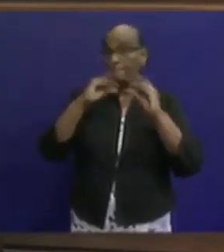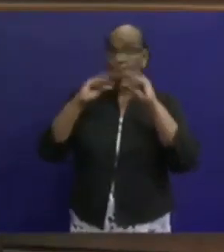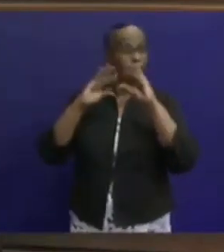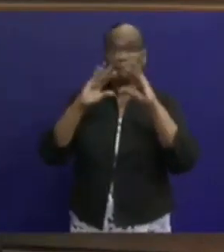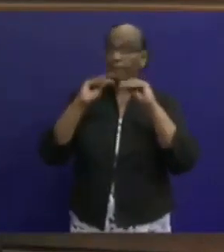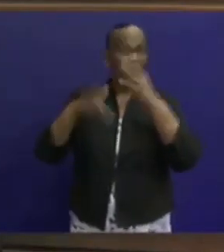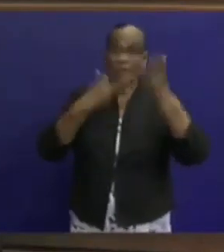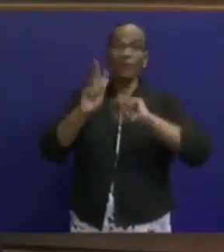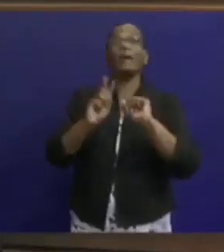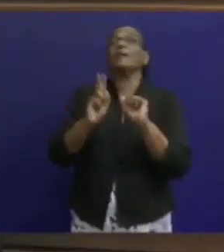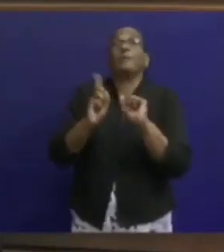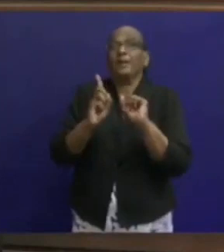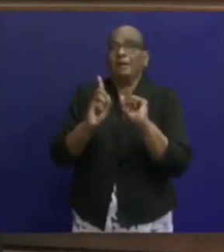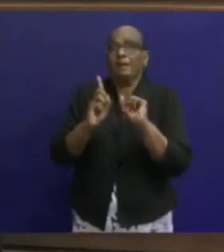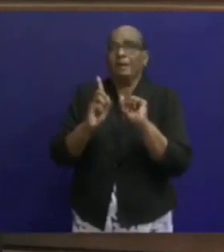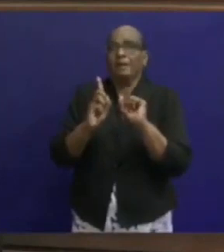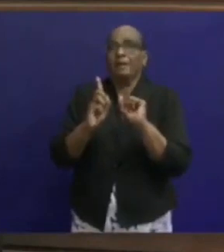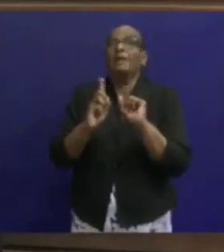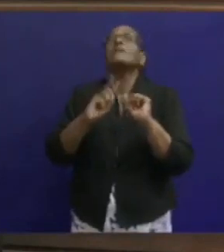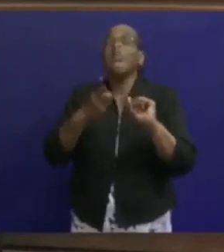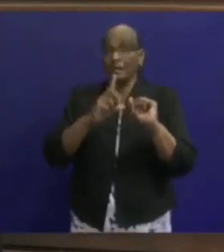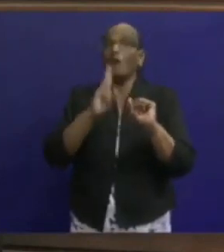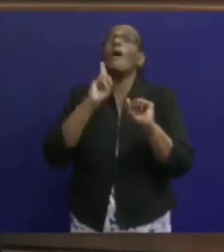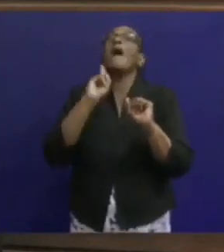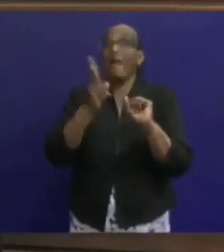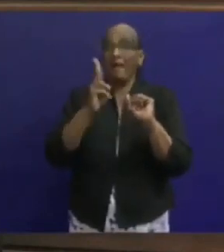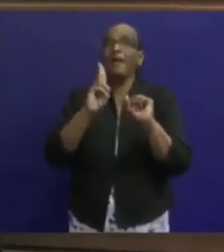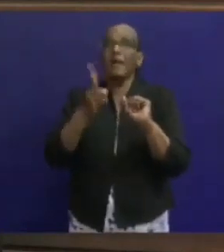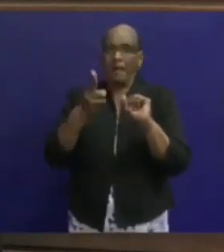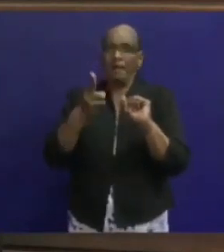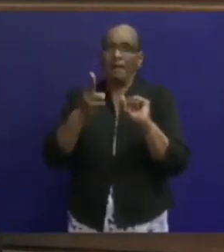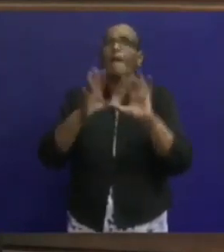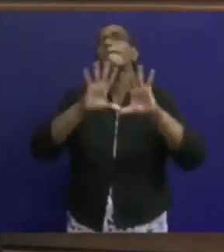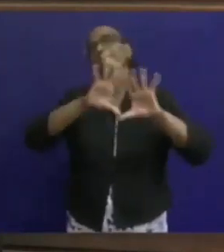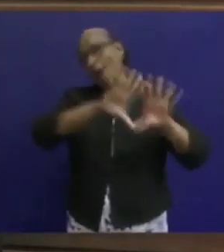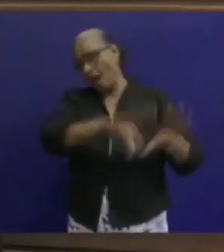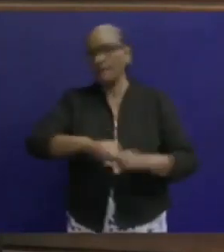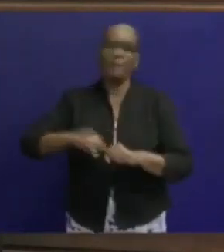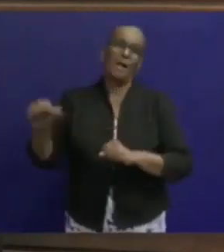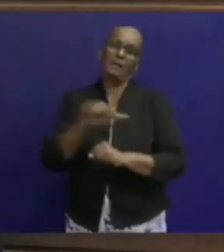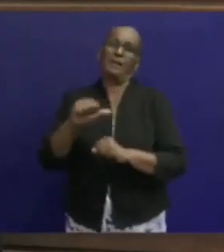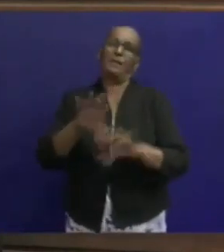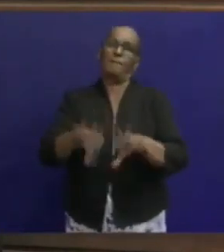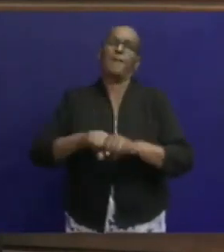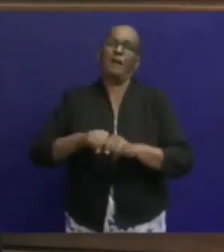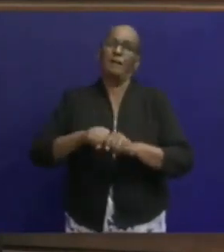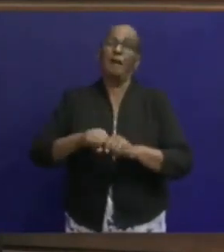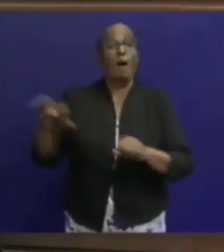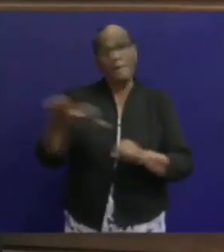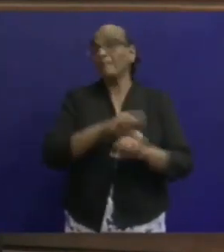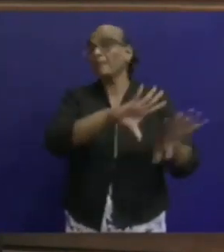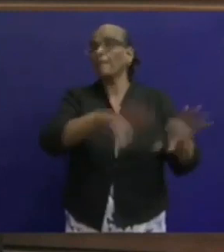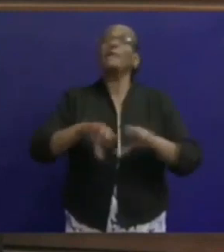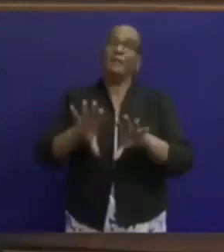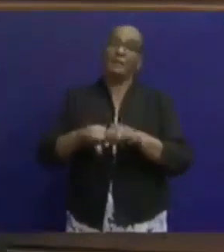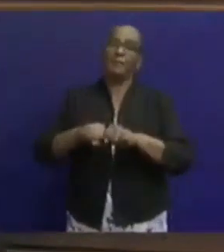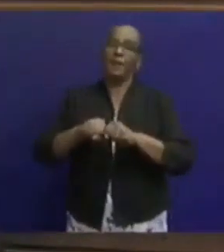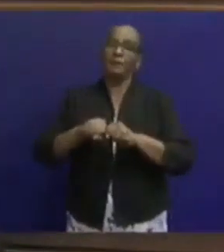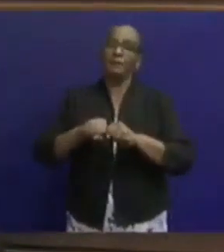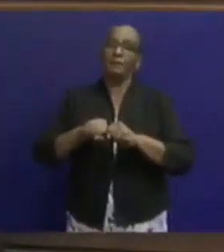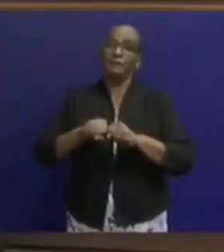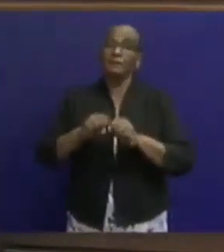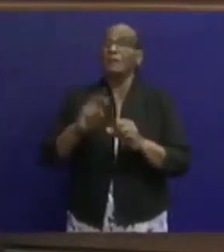praten en uitleggen. Maar dan gaan we daadwerkelijk andere maatregelen genoodzaakt zijn om andere maatregelen te treffen.